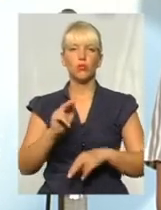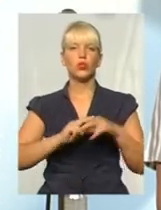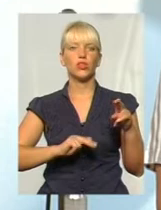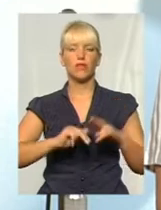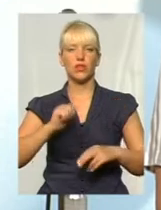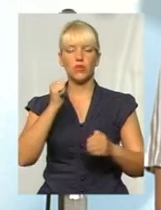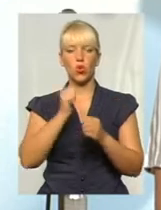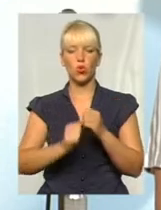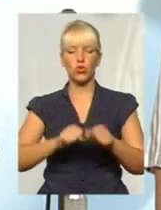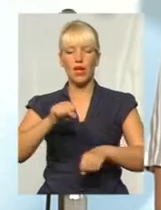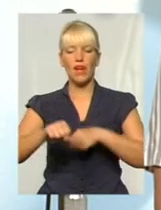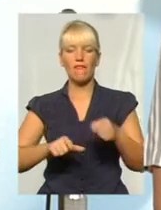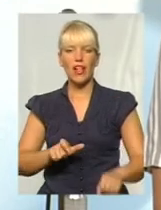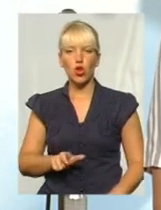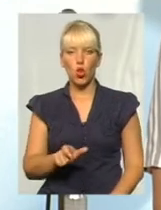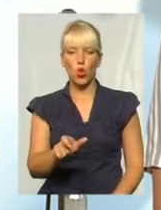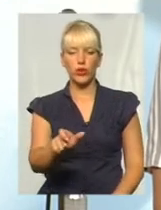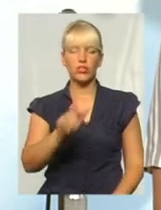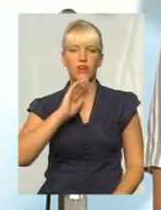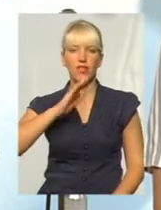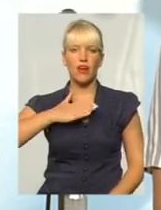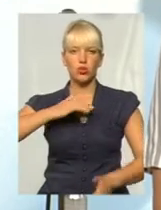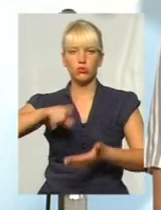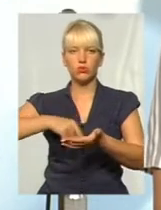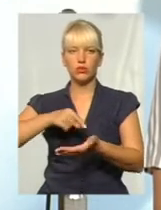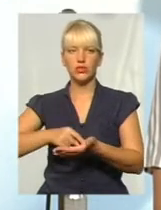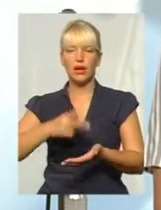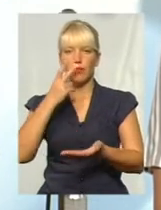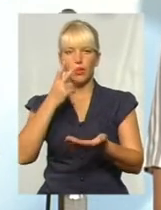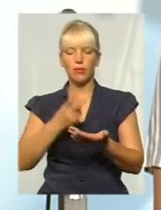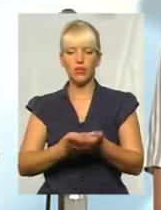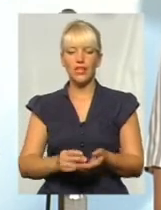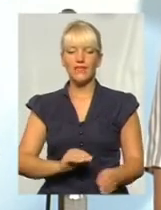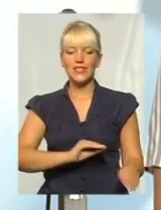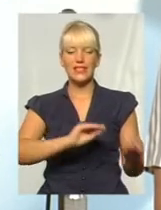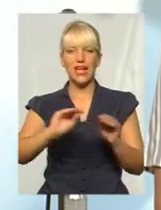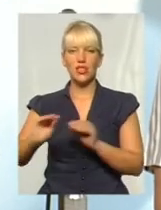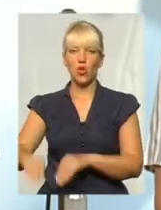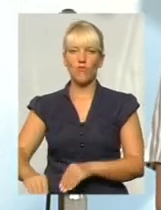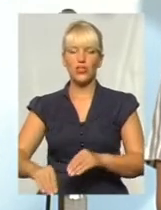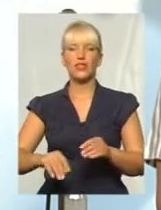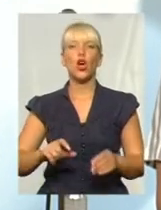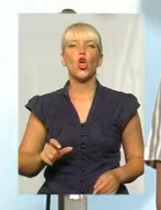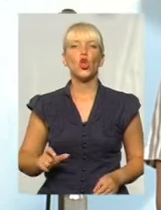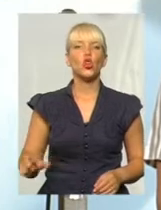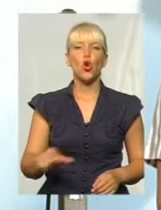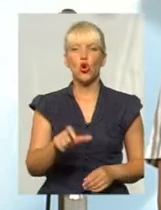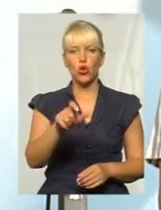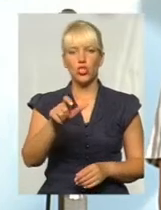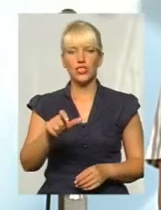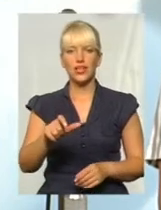велодоріжки в нашому місті передбачено встановлене пішохідних дорожніх знаків, та,